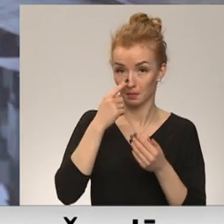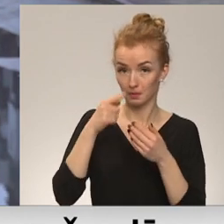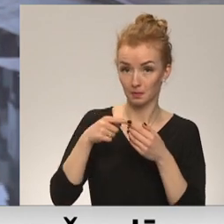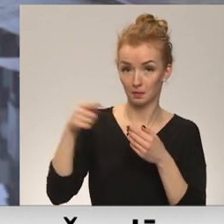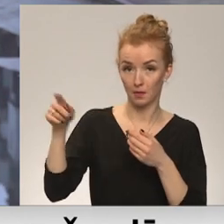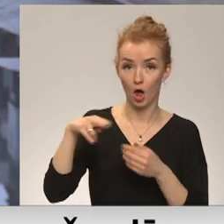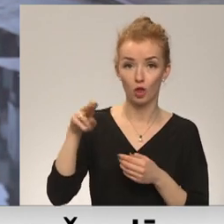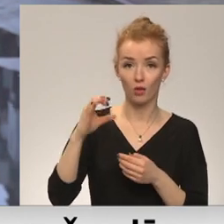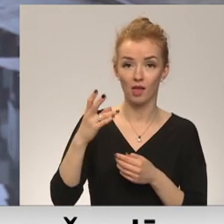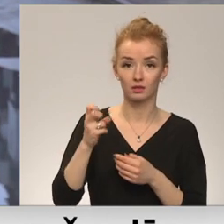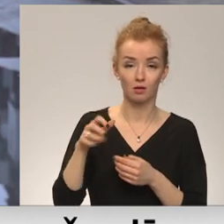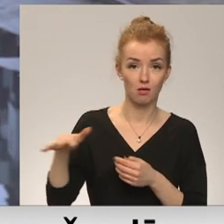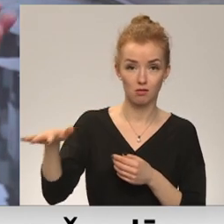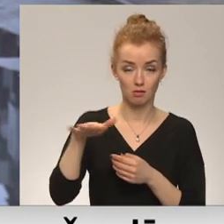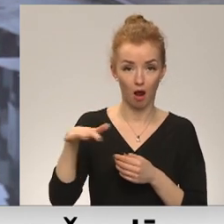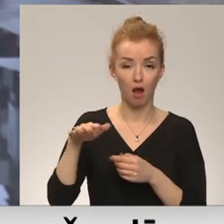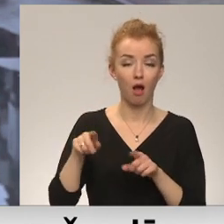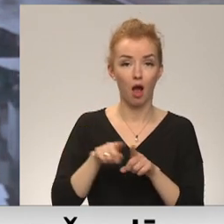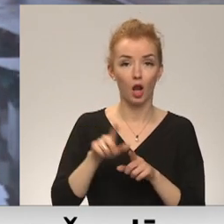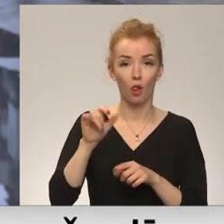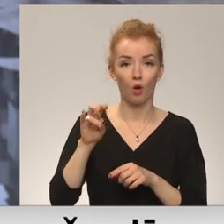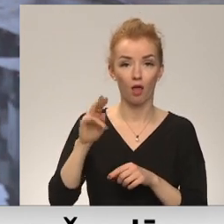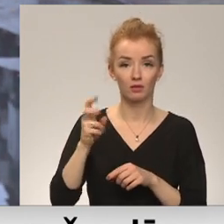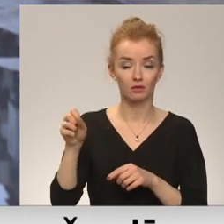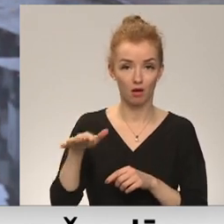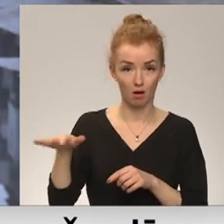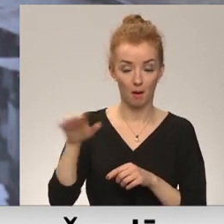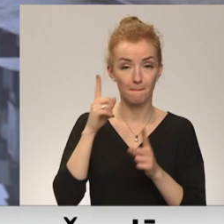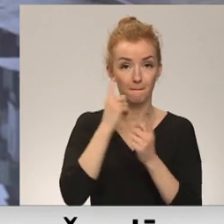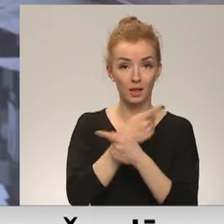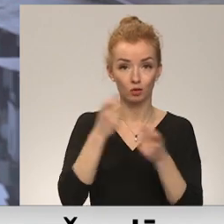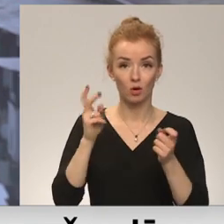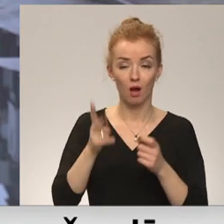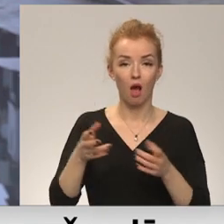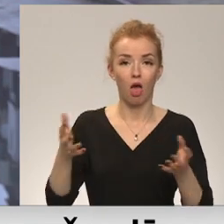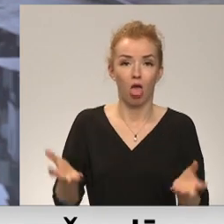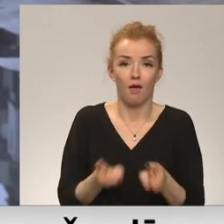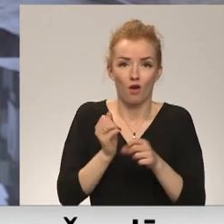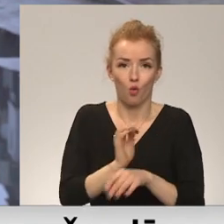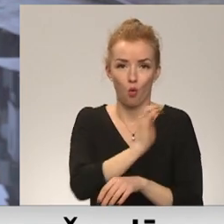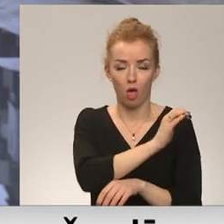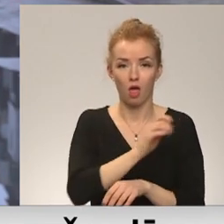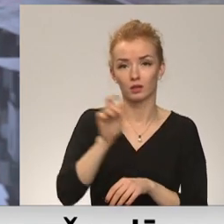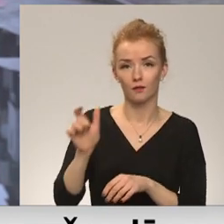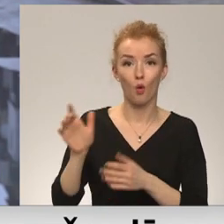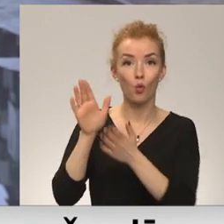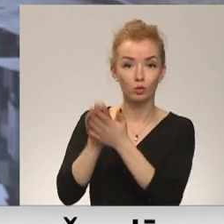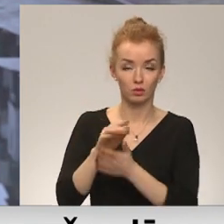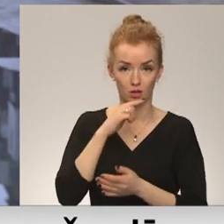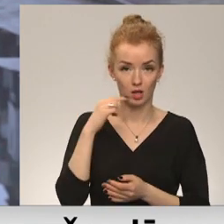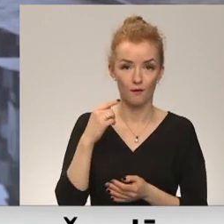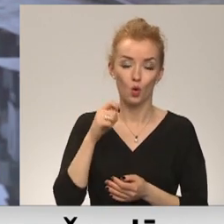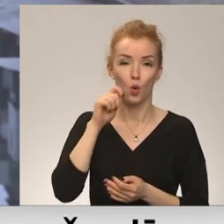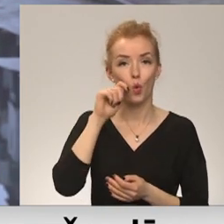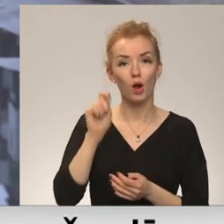Doņetskā separātistu līderi, gan arī Luhanskā paziņojuši, ka evakuēja iedzīvotājus uz Krieviju, sakot, ka